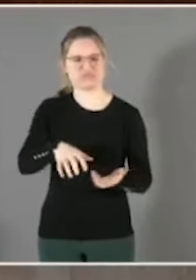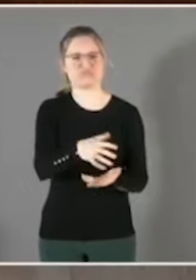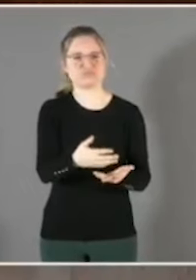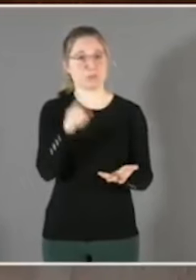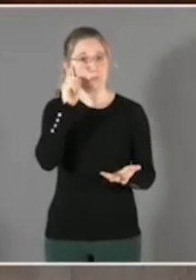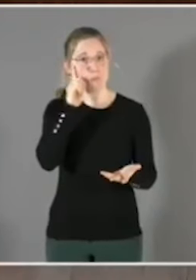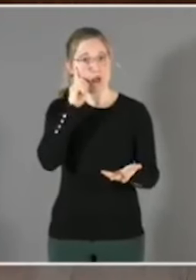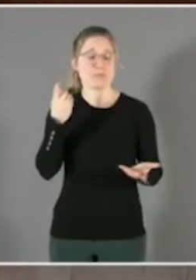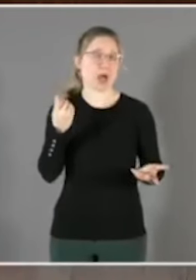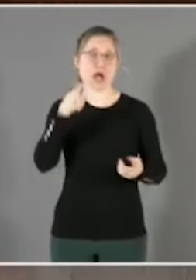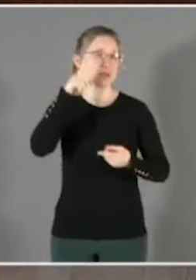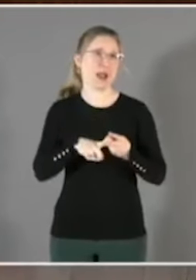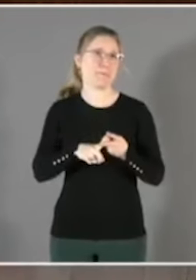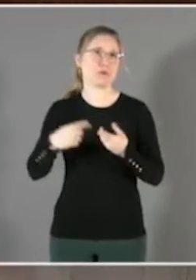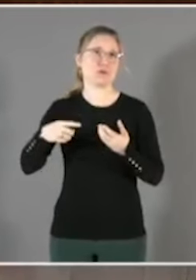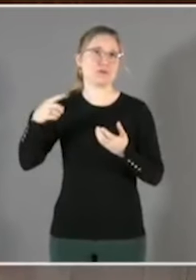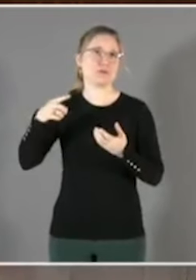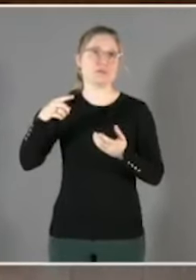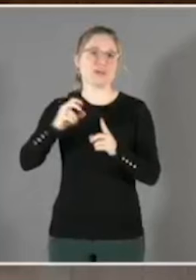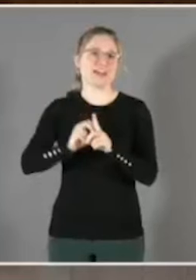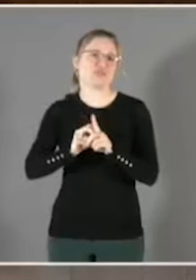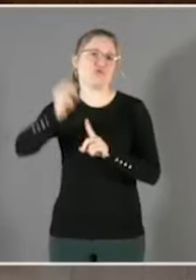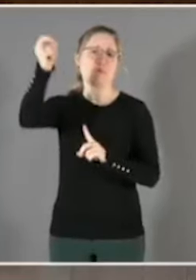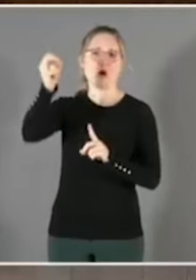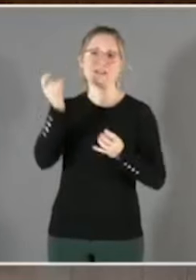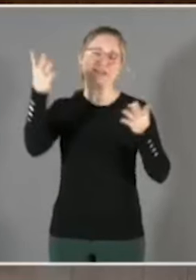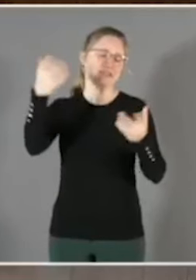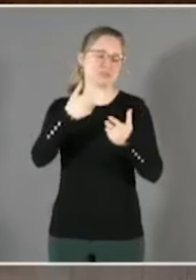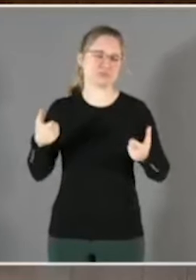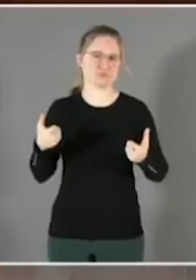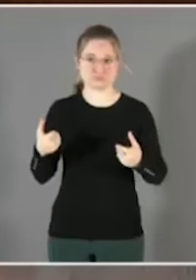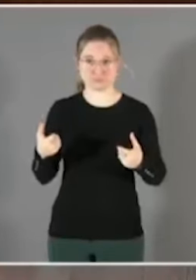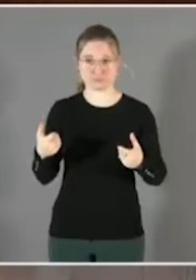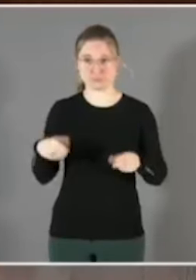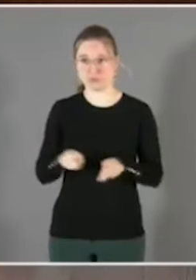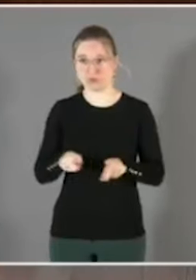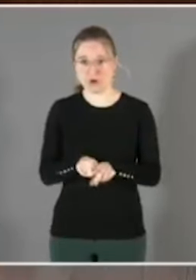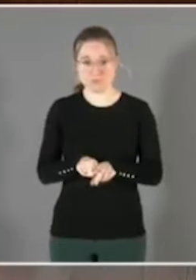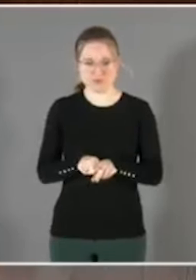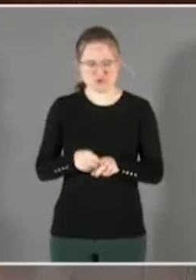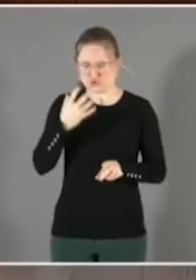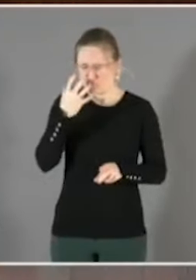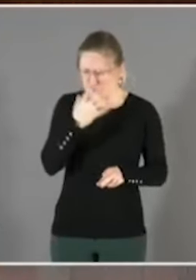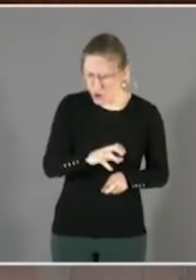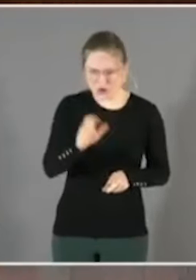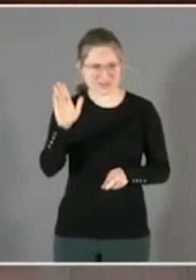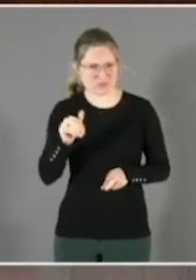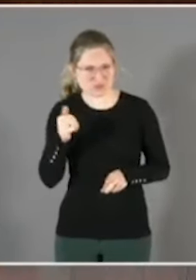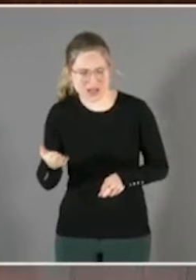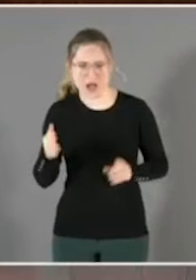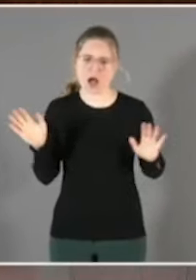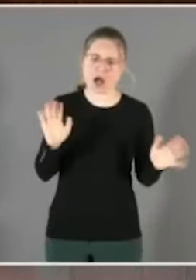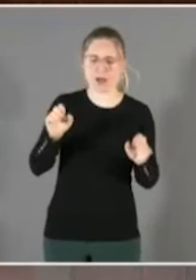Tout ce qui est végétal aurait subi une augmentation de la température telle que l'on aurait pu éviter un tel